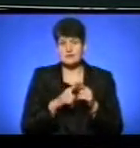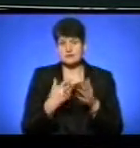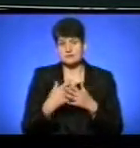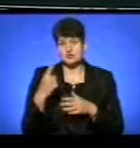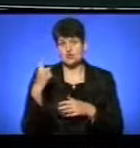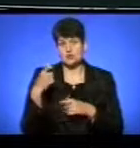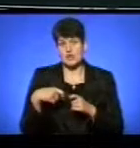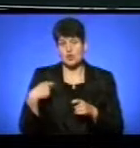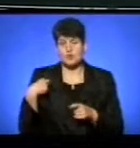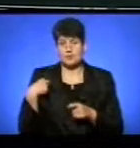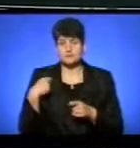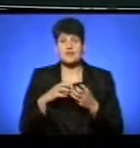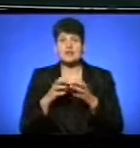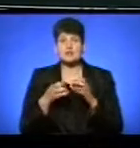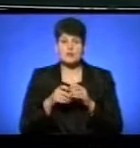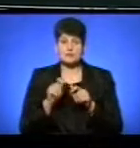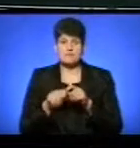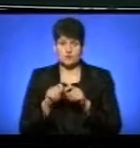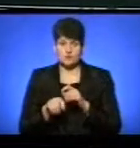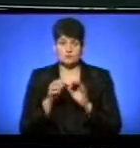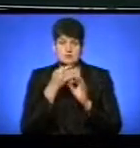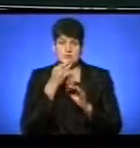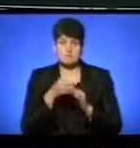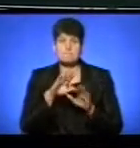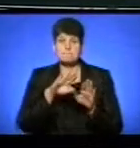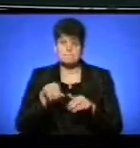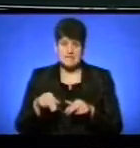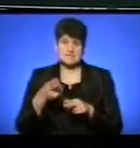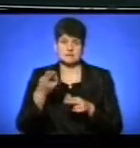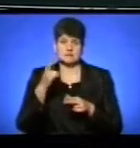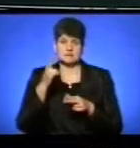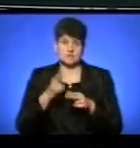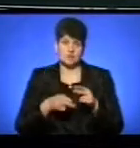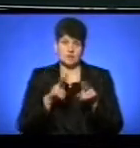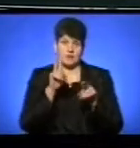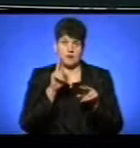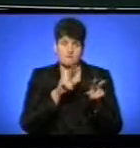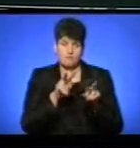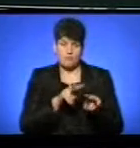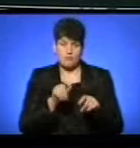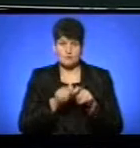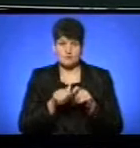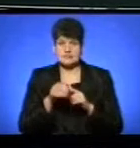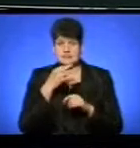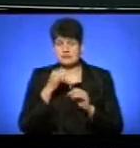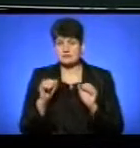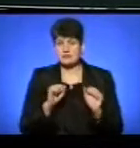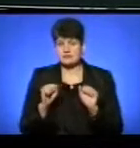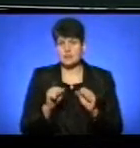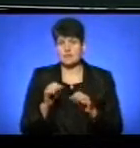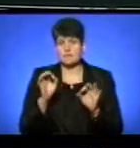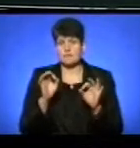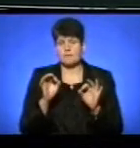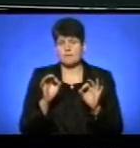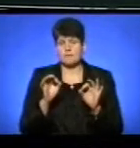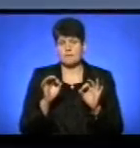кілометрів. Результат перевіроку пролюднять після завершення моніторингу, повідомив керівник проєкту громадської організації «Нівроку» Іван